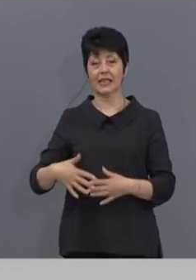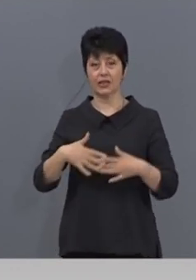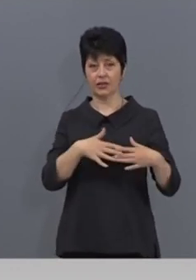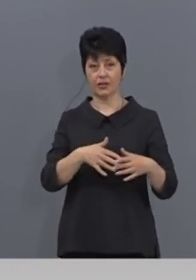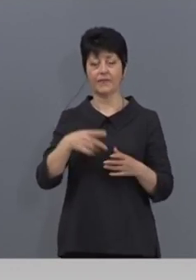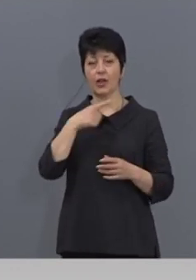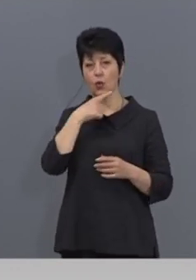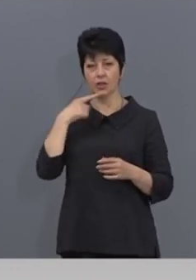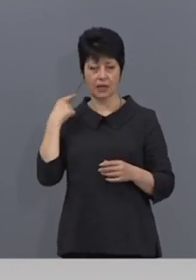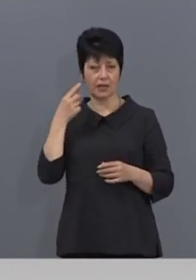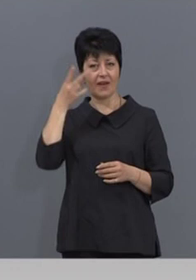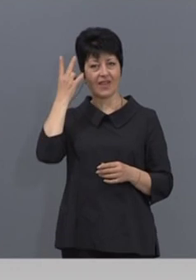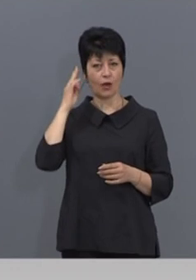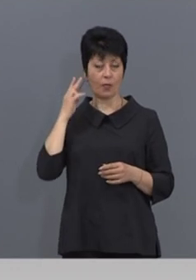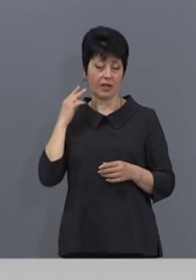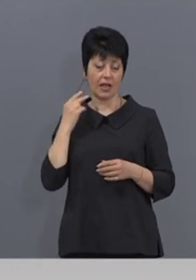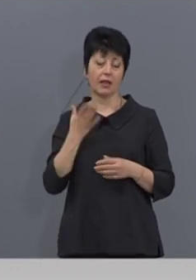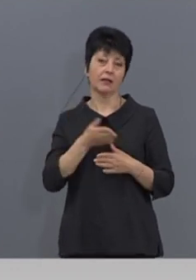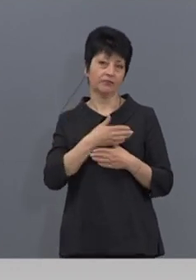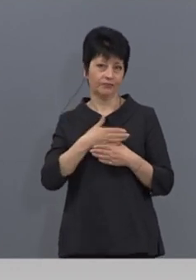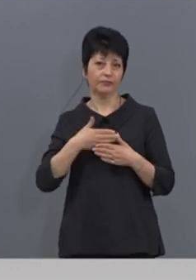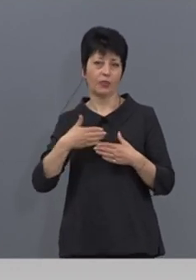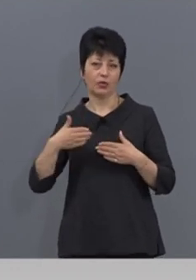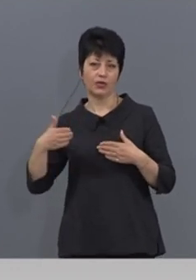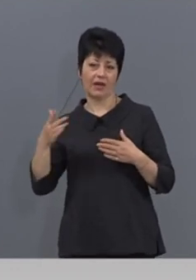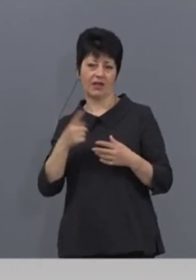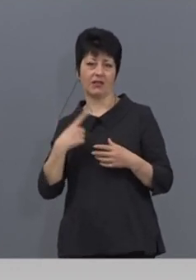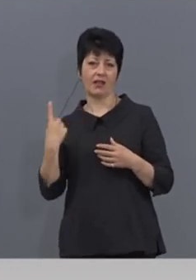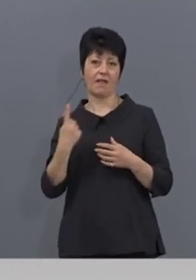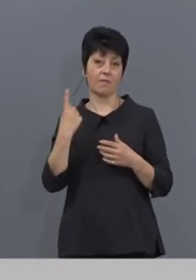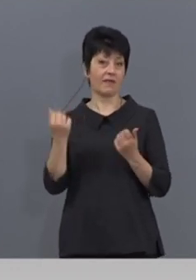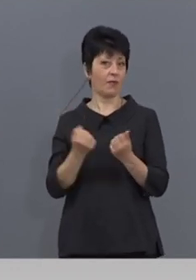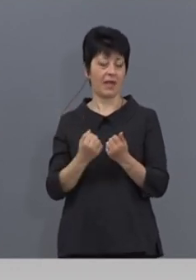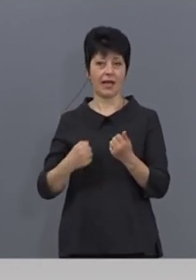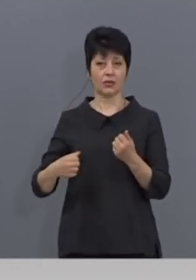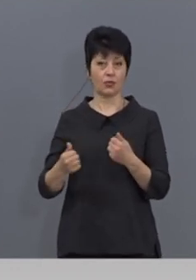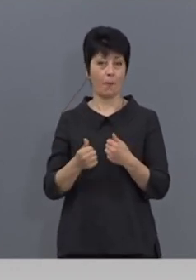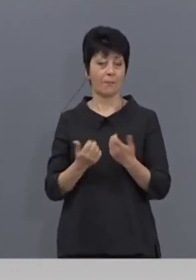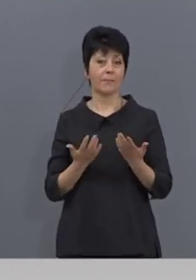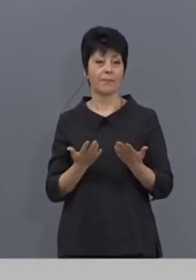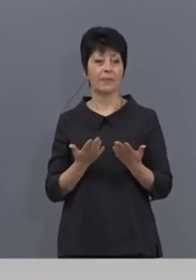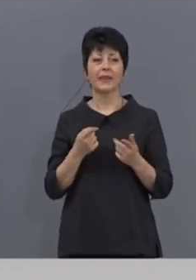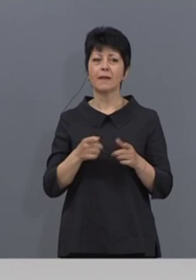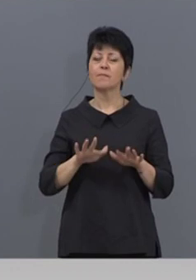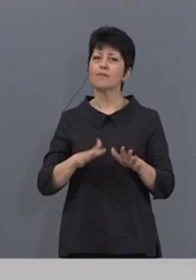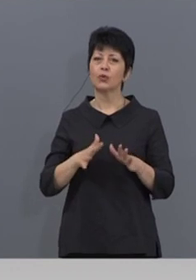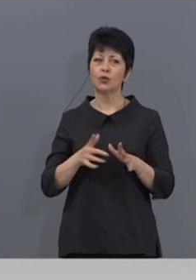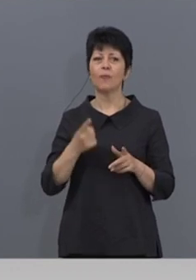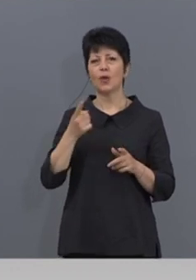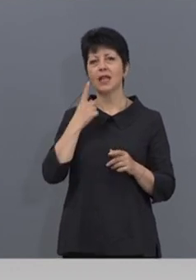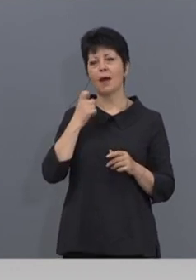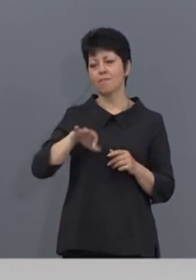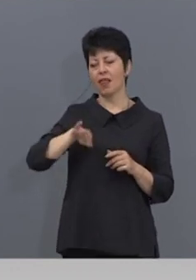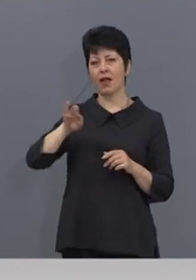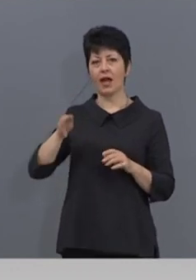щати, Русия и Великобритания продължават да са в челото. По подобен начин е и ситуацията на Балкански